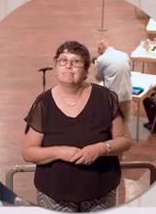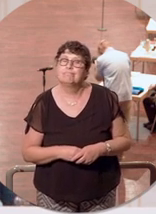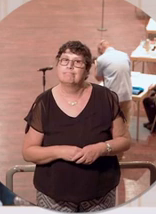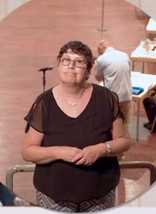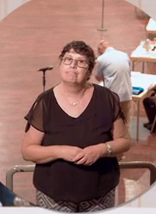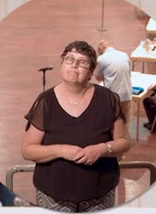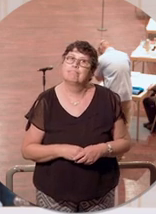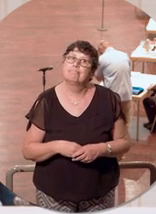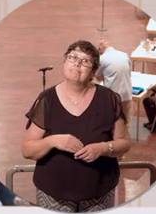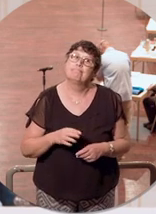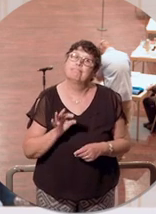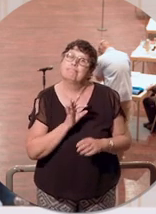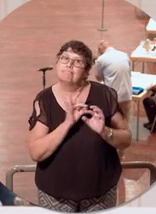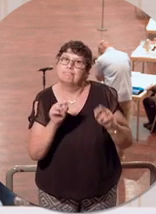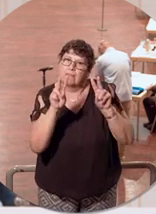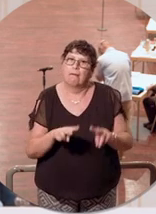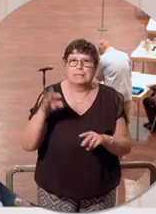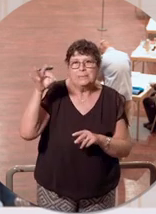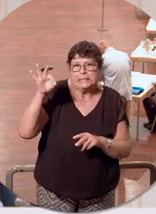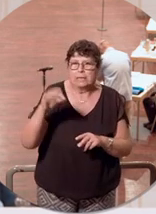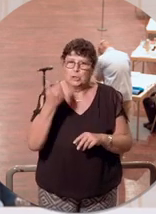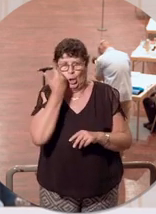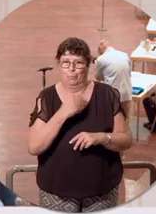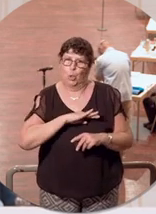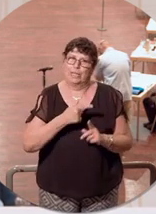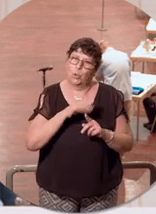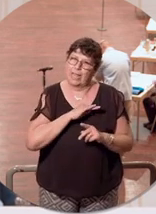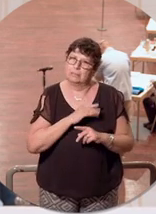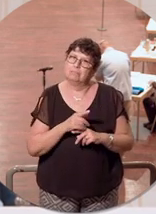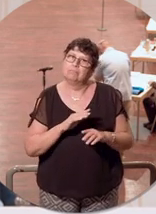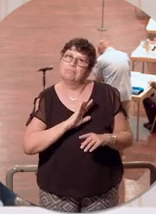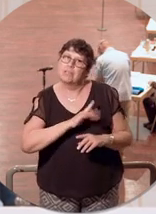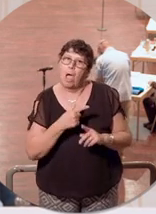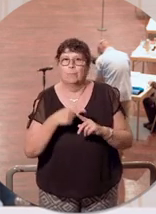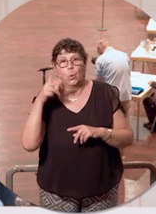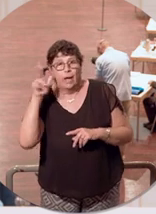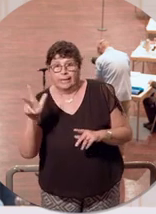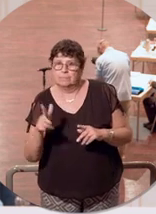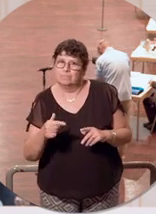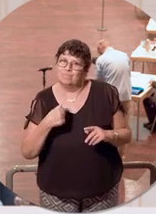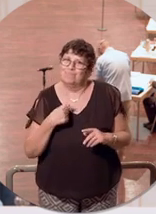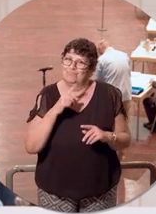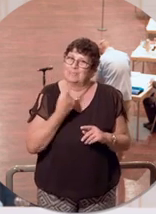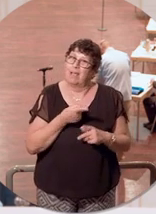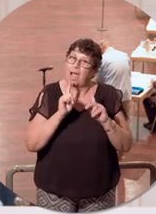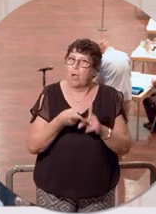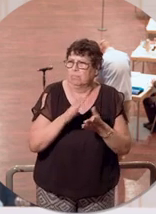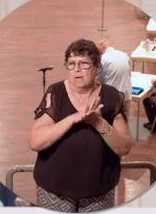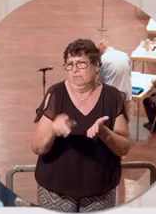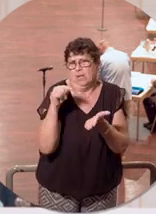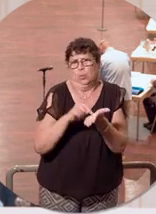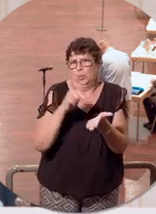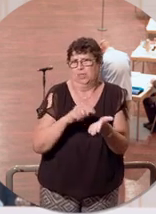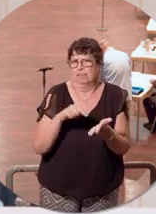Mein sehr verehrter Herr Präsident, liebe Kolleginnen und Kollegen, meine Damen und Herren, ich betone das alles ja auch aus einem recht einfachen Grund.